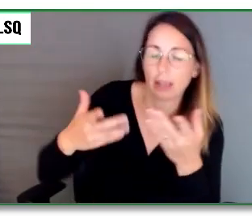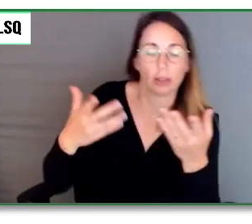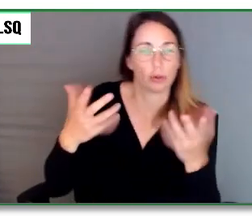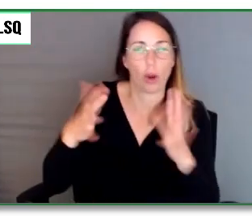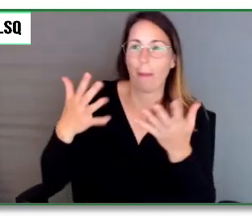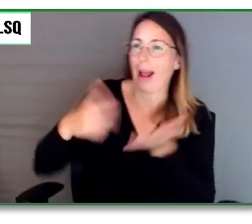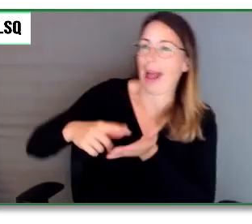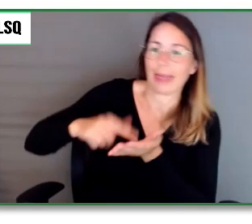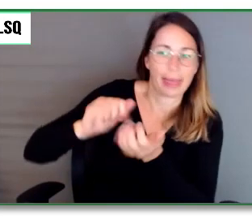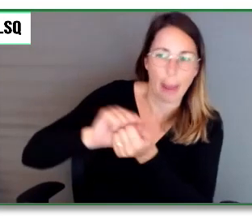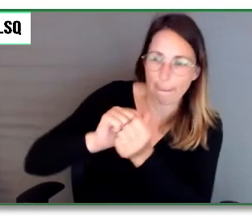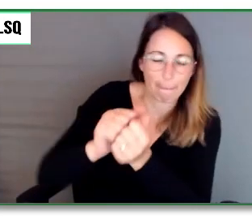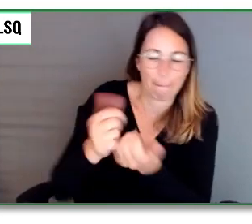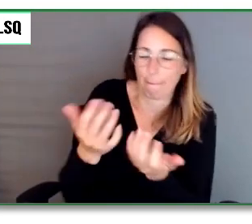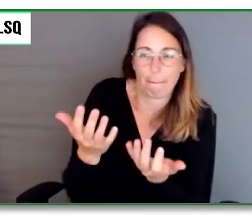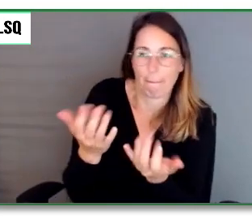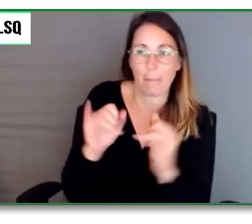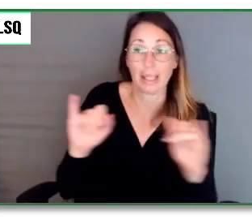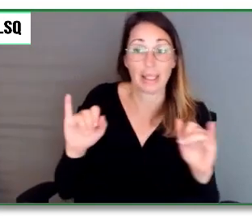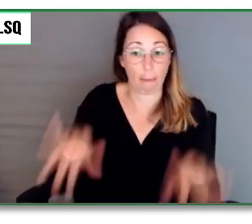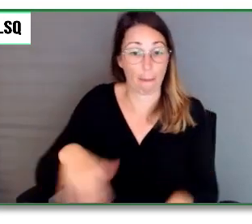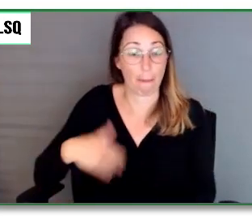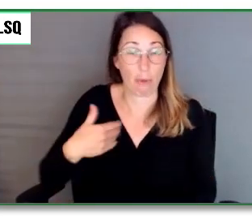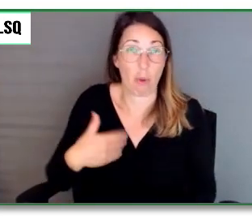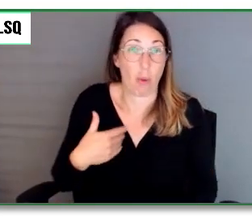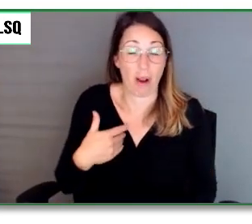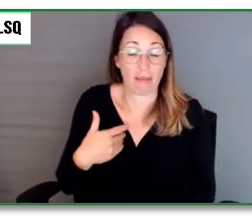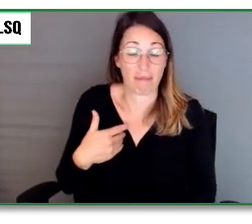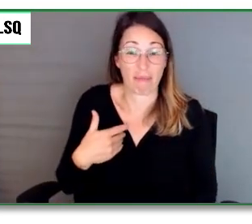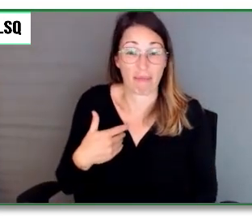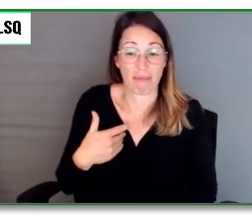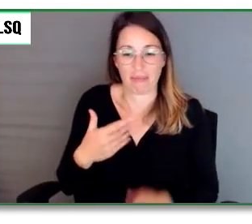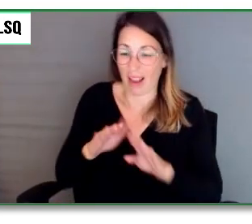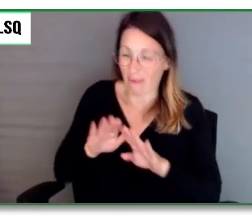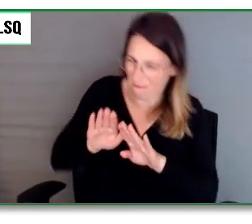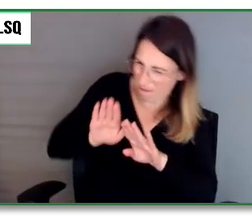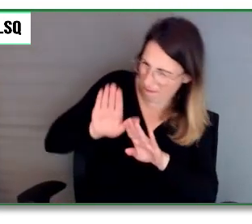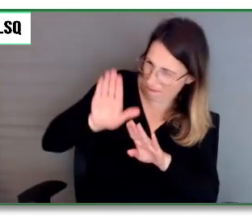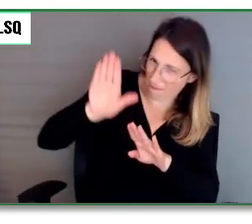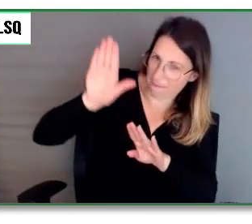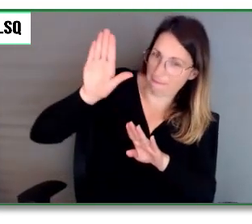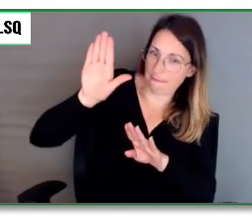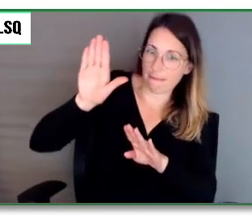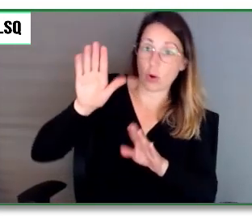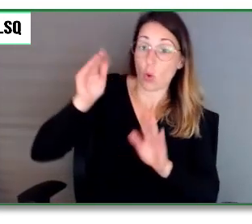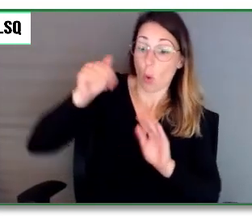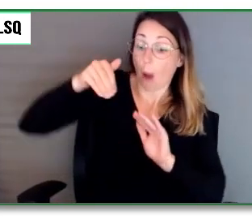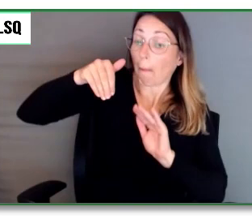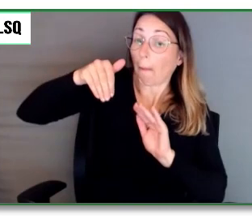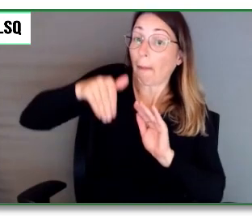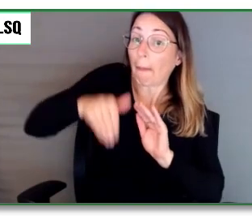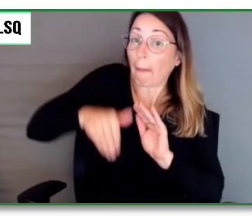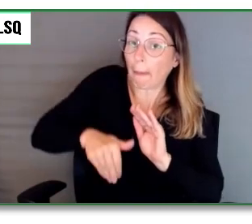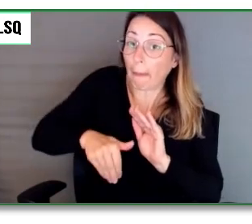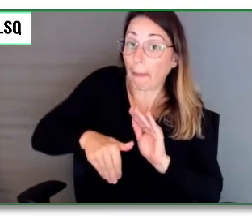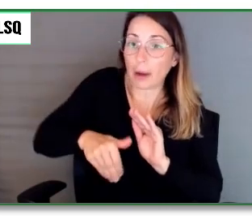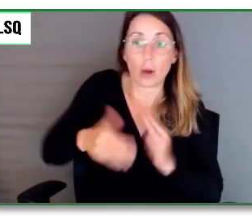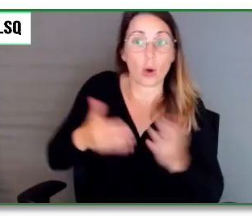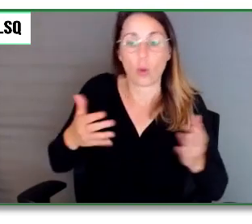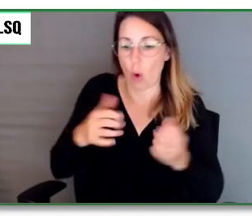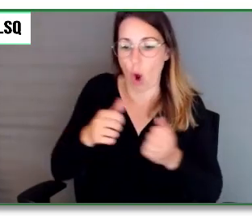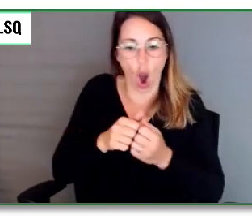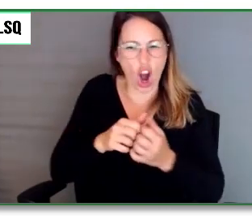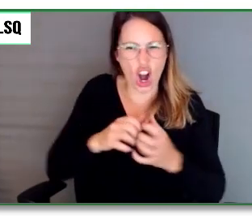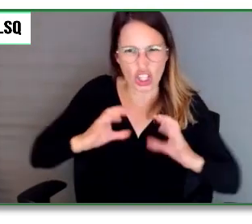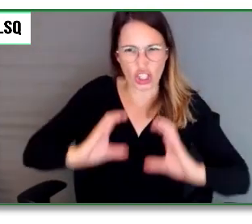escarpé, parfois il y a des roches qu'on ne peut pas déplacer, possiblement il peut y avoir des arbres, il faut protéger